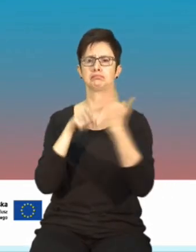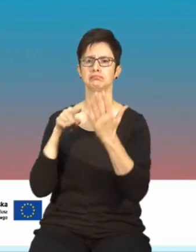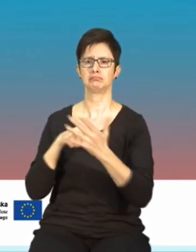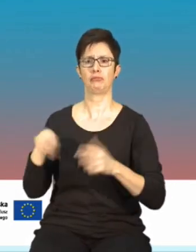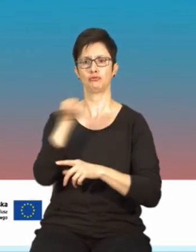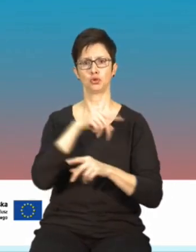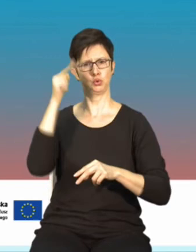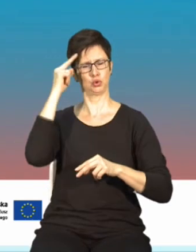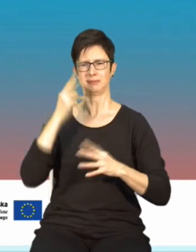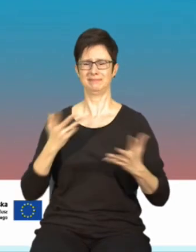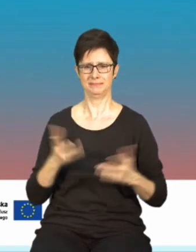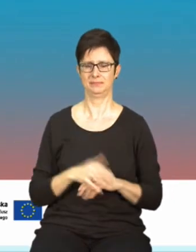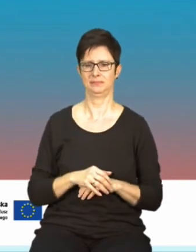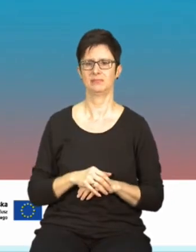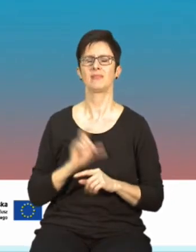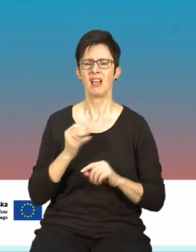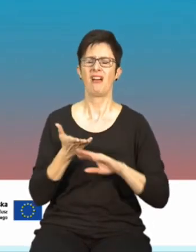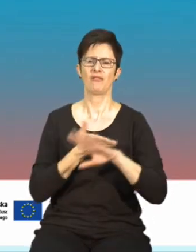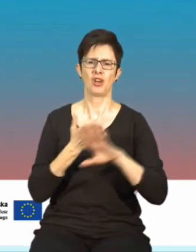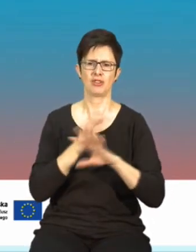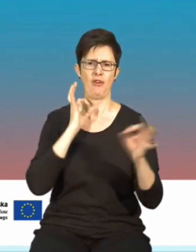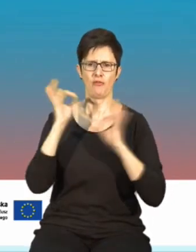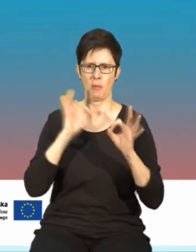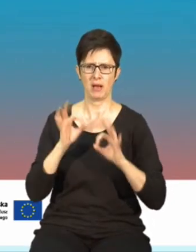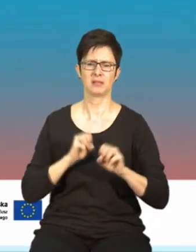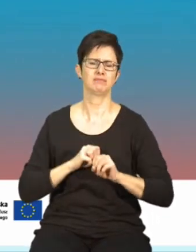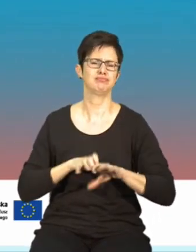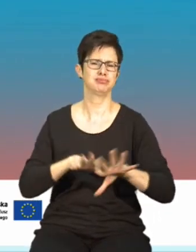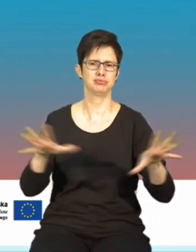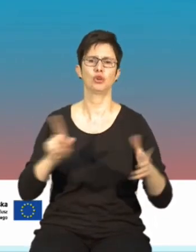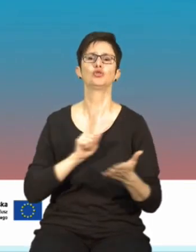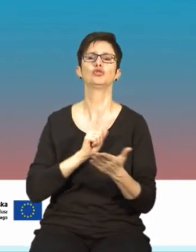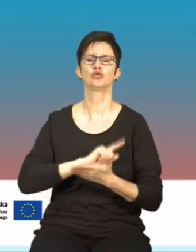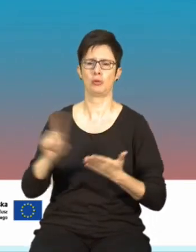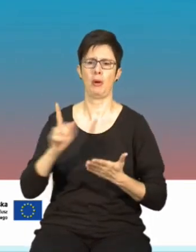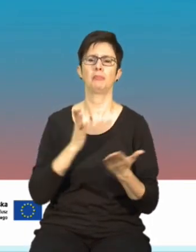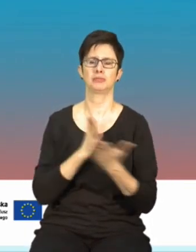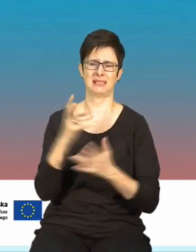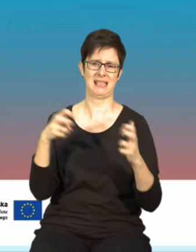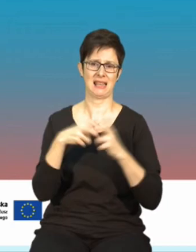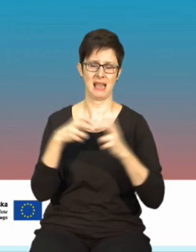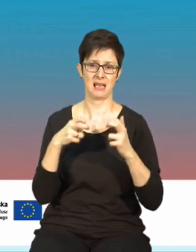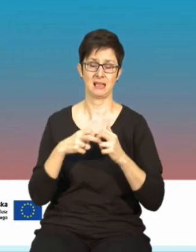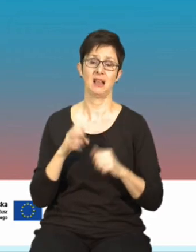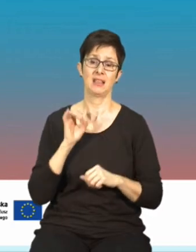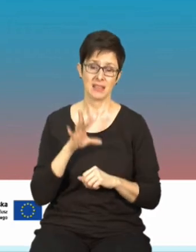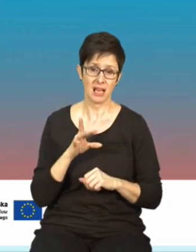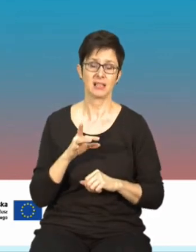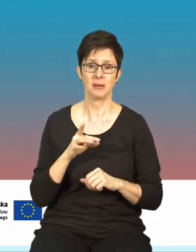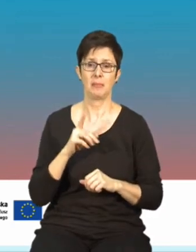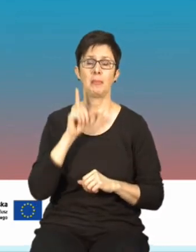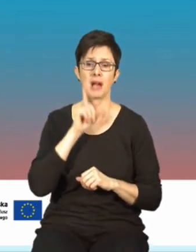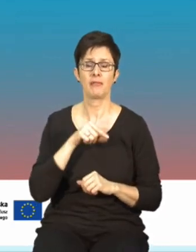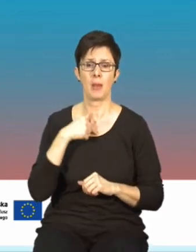dezinformacja i feng newsy najbardziej rozpowszechniają się źródłami internetowymi. I tam musimy, to co mówił pan Piotr